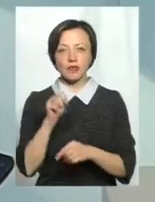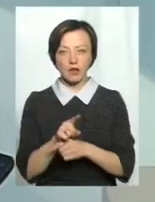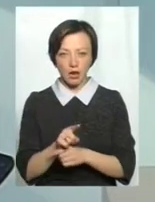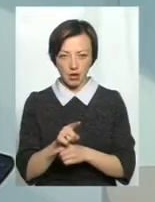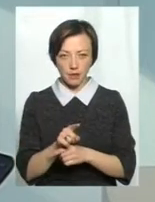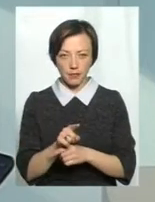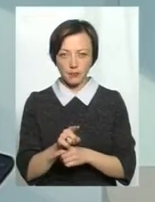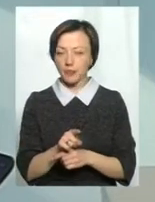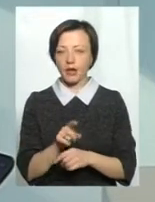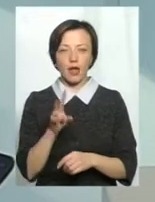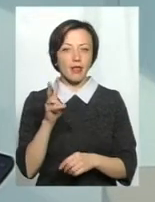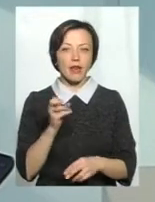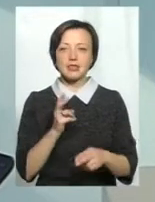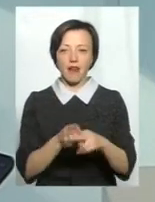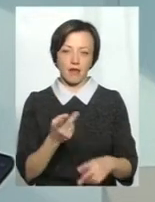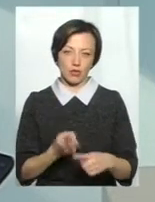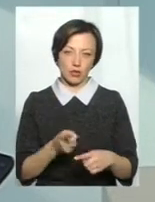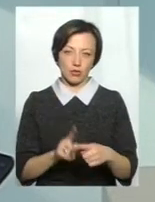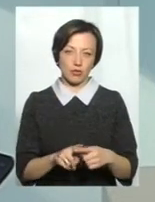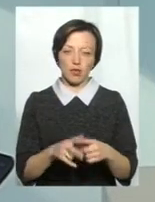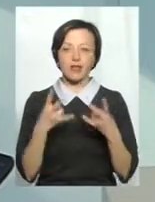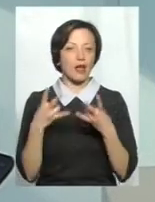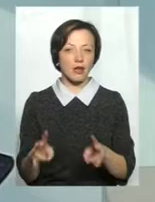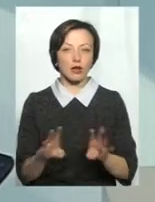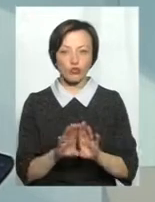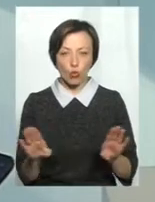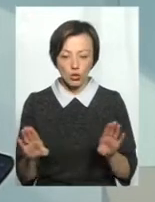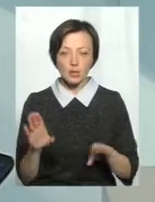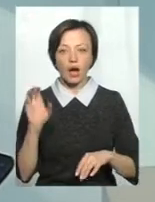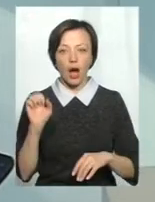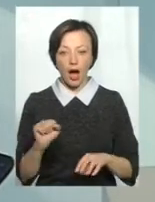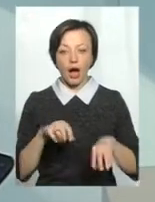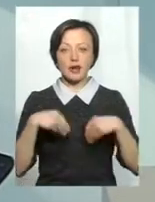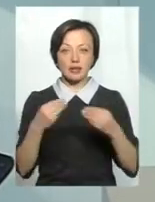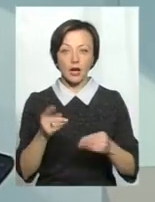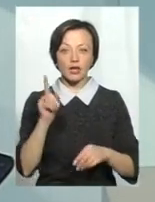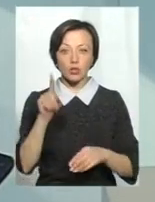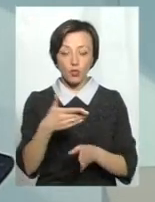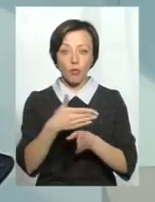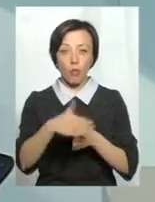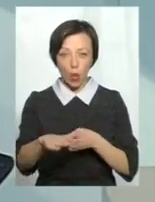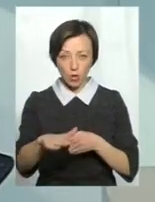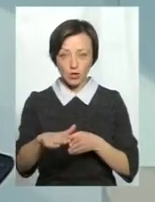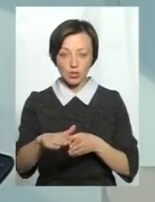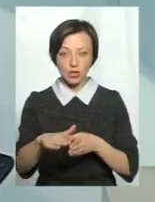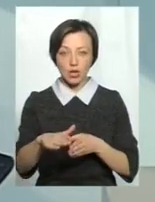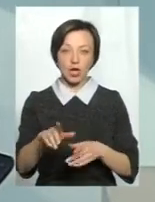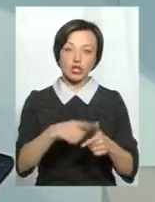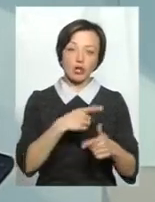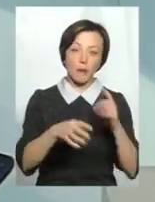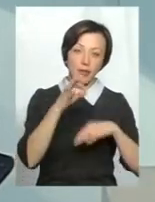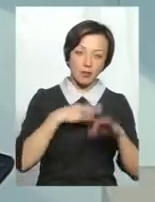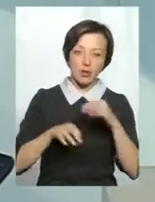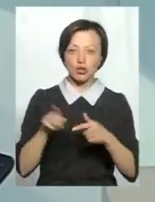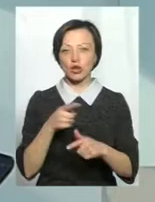не помішати цьому і не нашкодити, а дати ту порцію чи медикаментів,